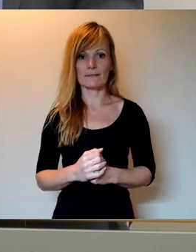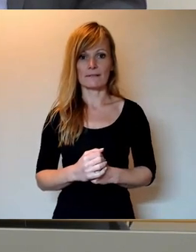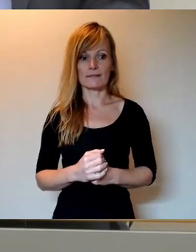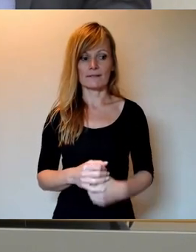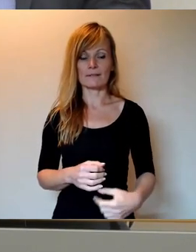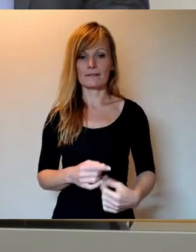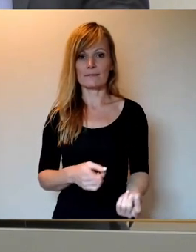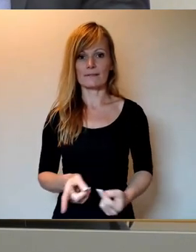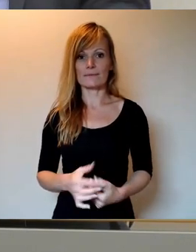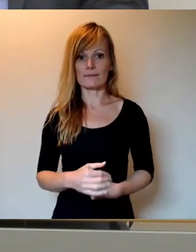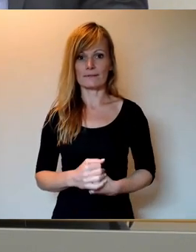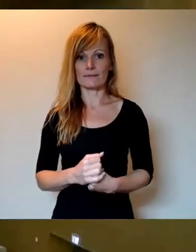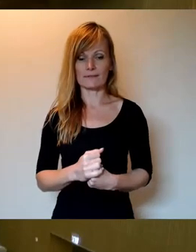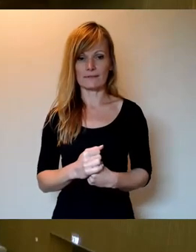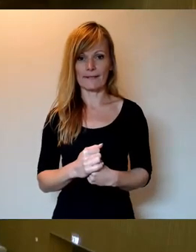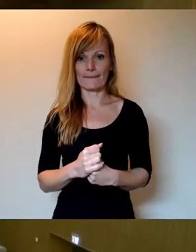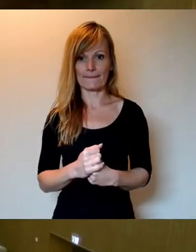Und Sie haben das Wort, bitteschön.